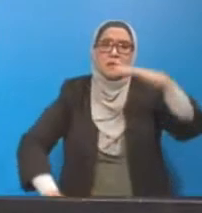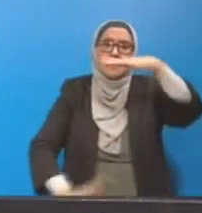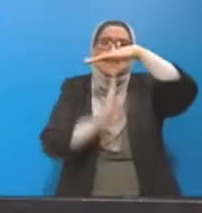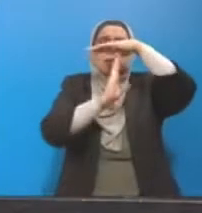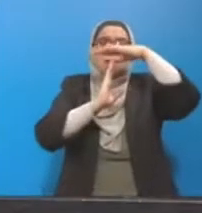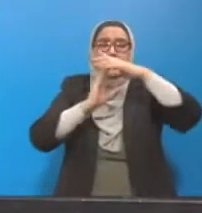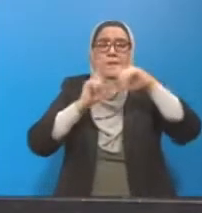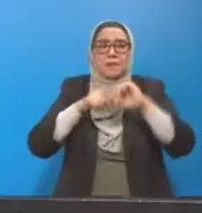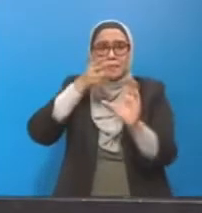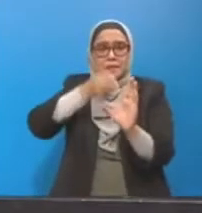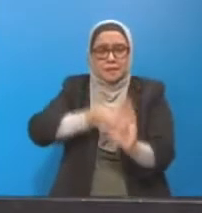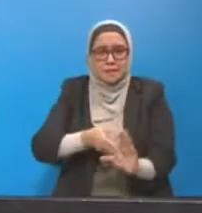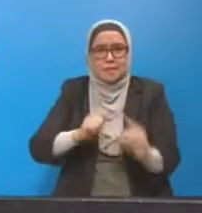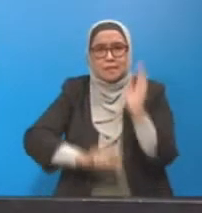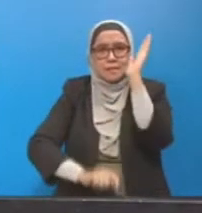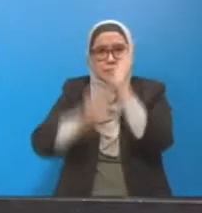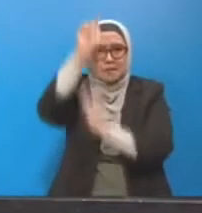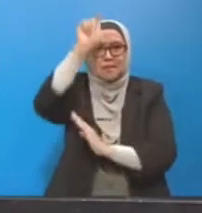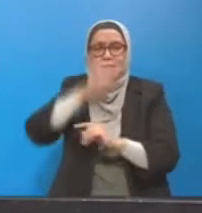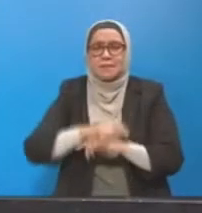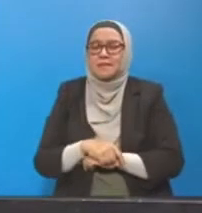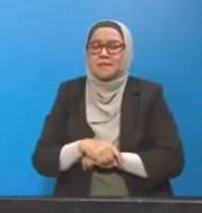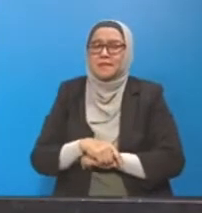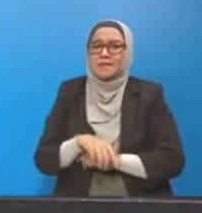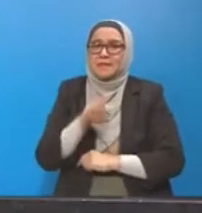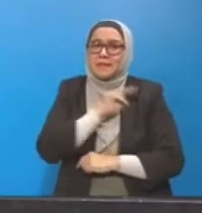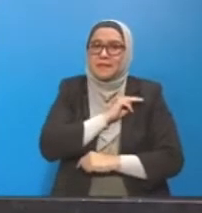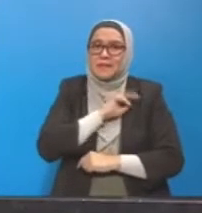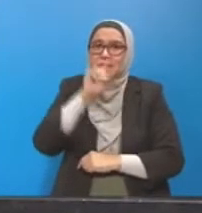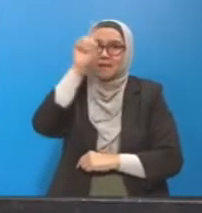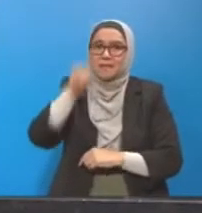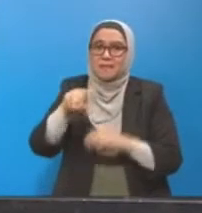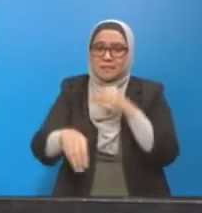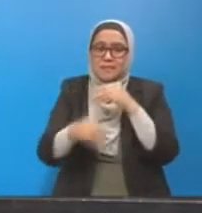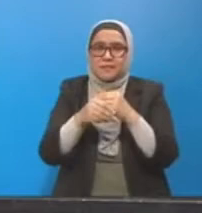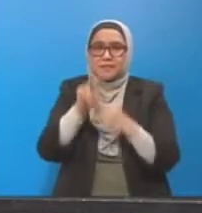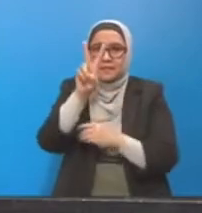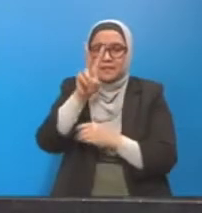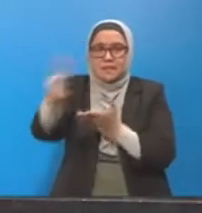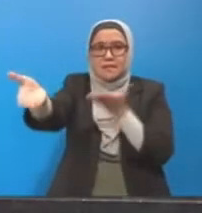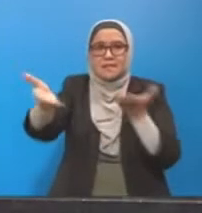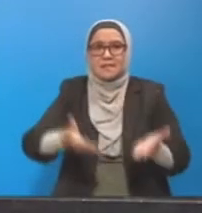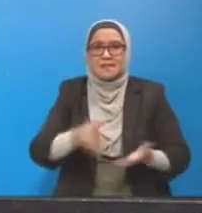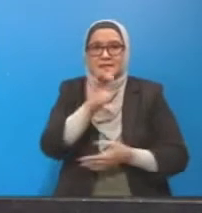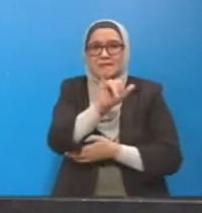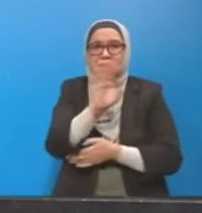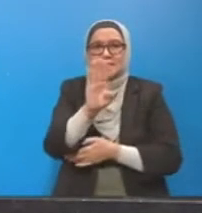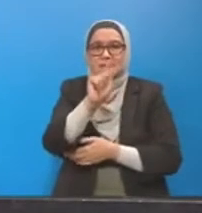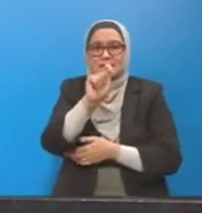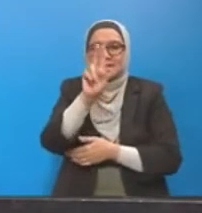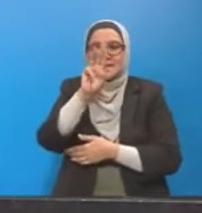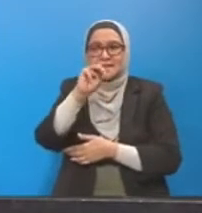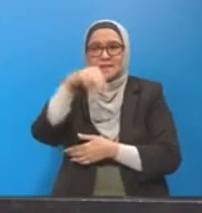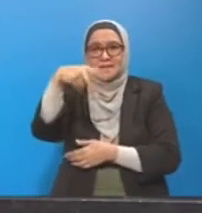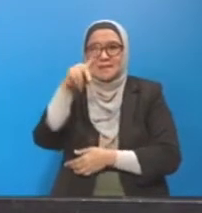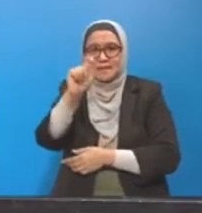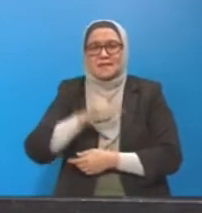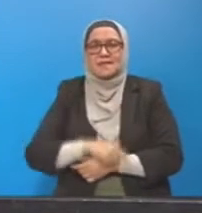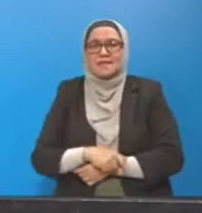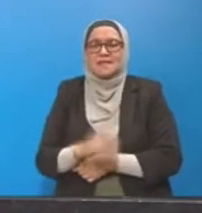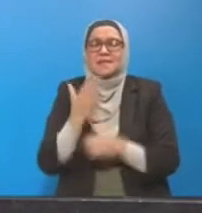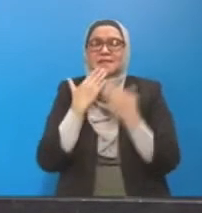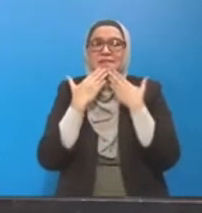Menteri, soalan tambahan kedua, saya jemput yang berhormat tumpat. Terima kasih Tuan dan Pertua,